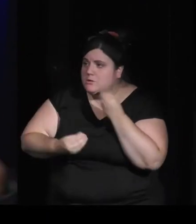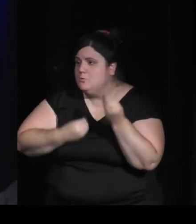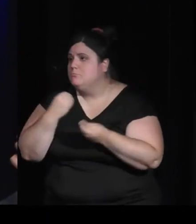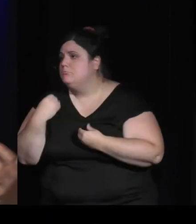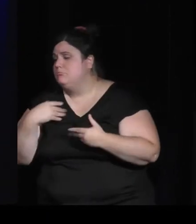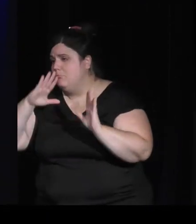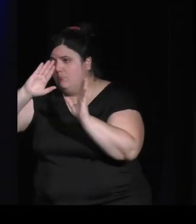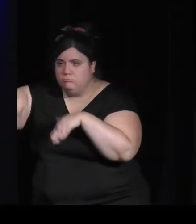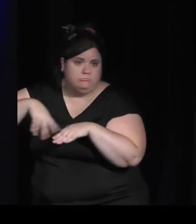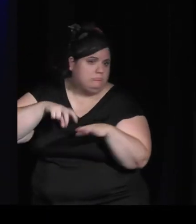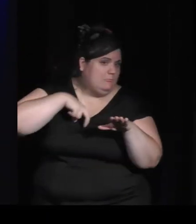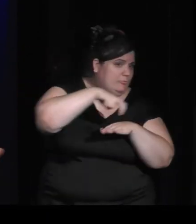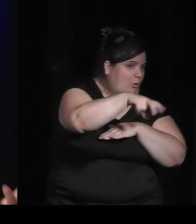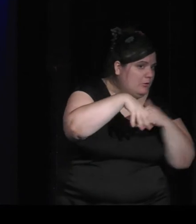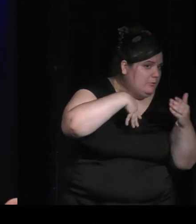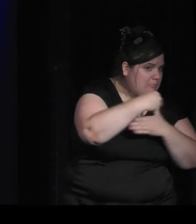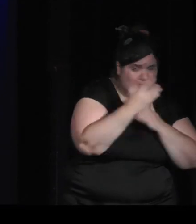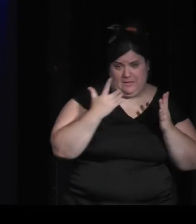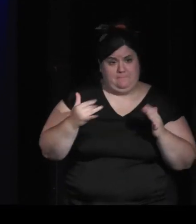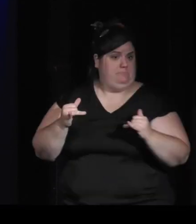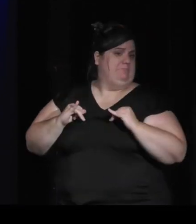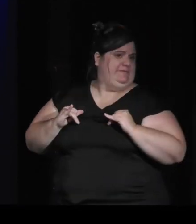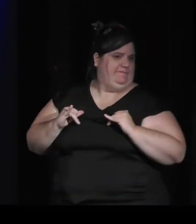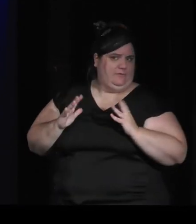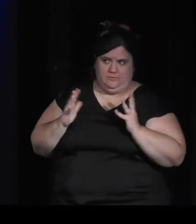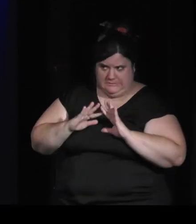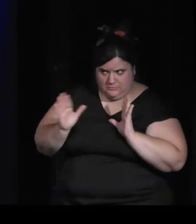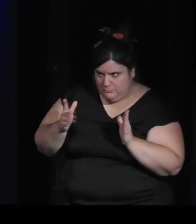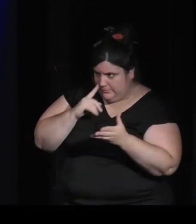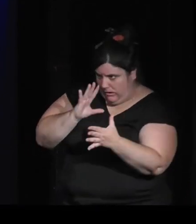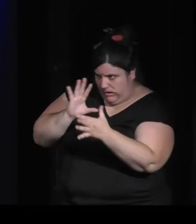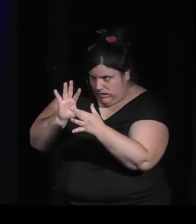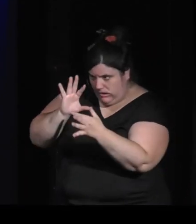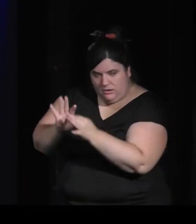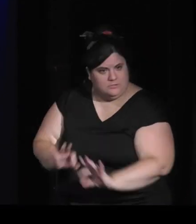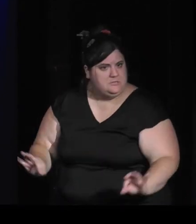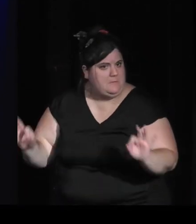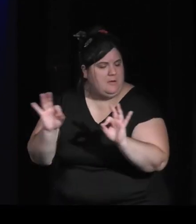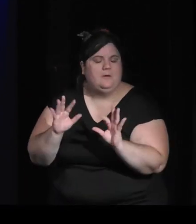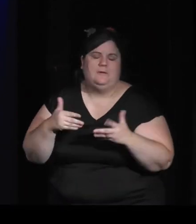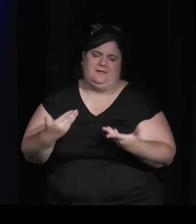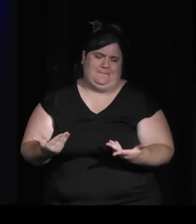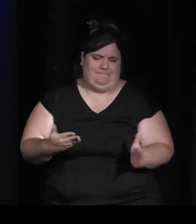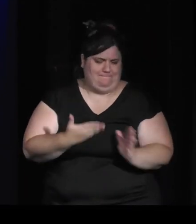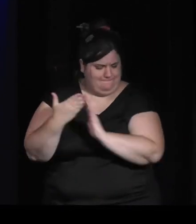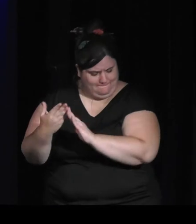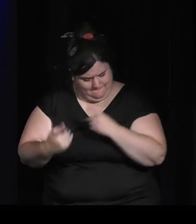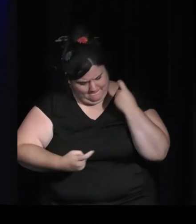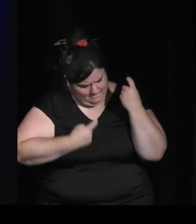pas rester, de s'en aller, etc. Mais ils sont passifs. Moi, ce qui m'intéresse,'est de réussir à définir le moment où on va